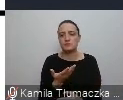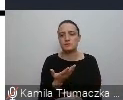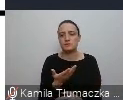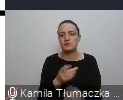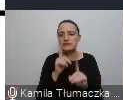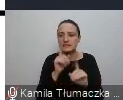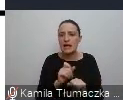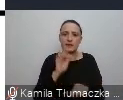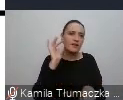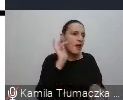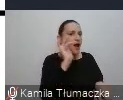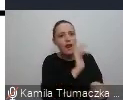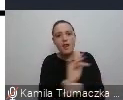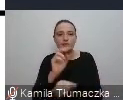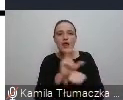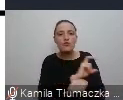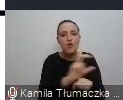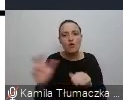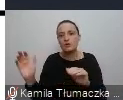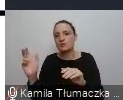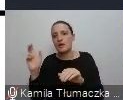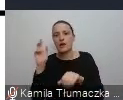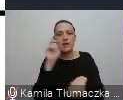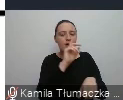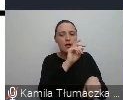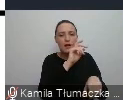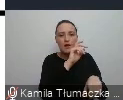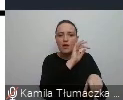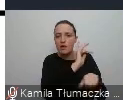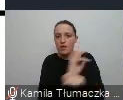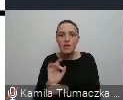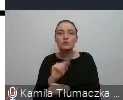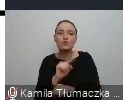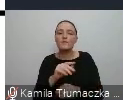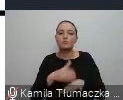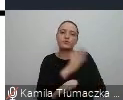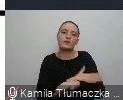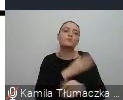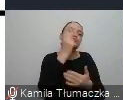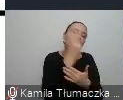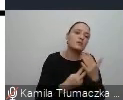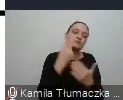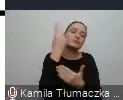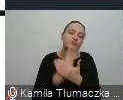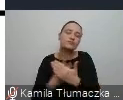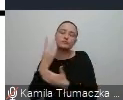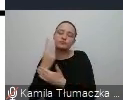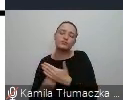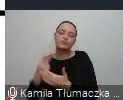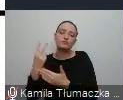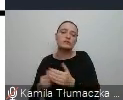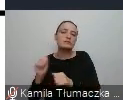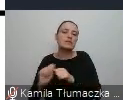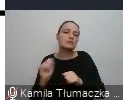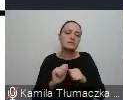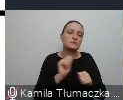hejtowania w ciemno czy technologii, czy jakichkolwiek innych metod, czytajmy, czytajmy, czytajmy. Co na ten temat